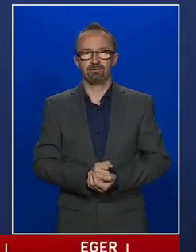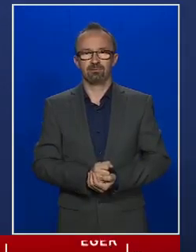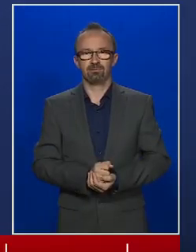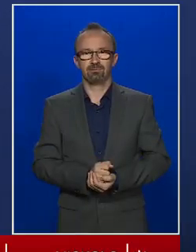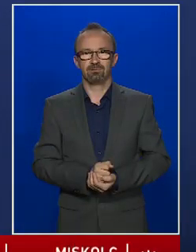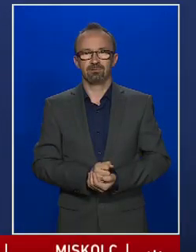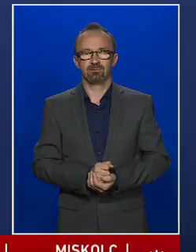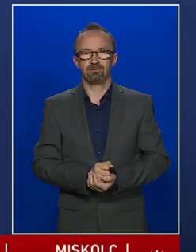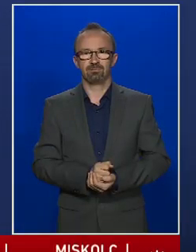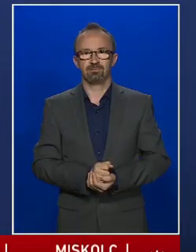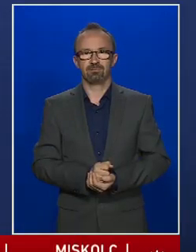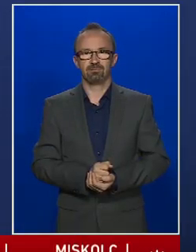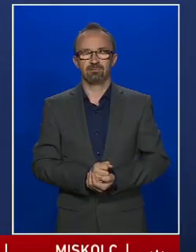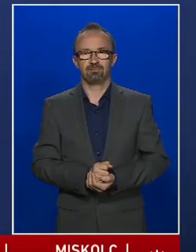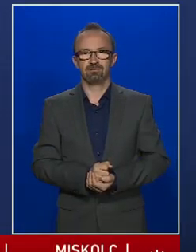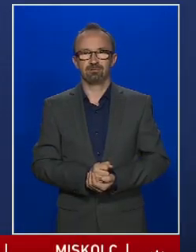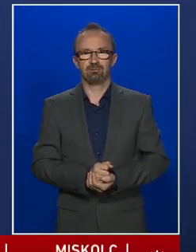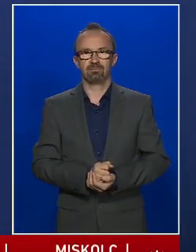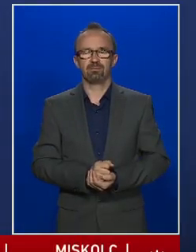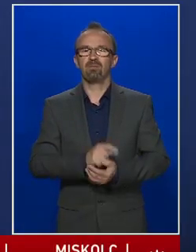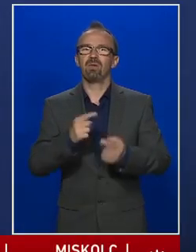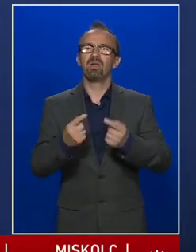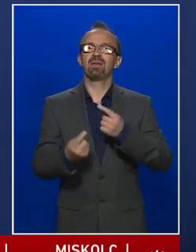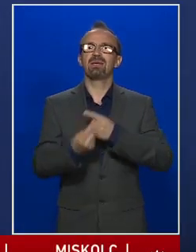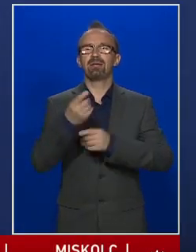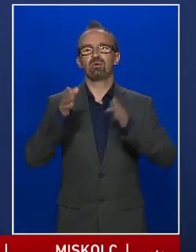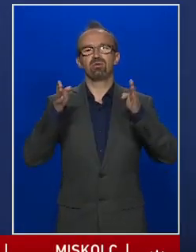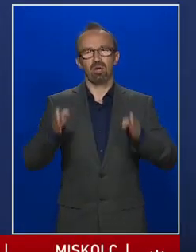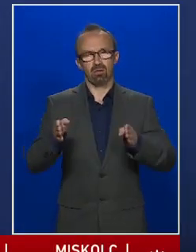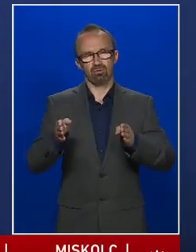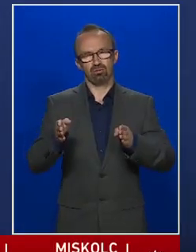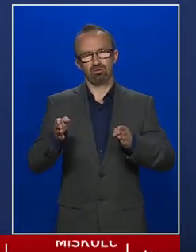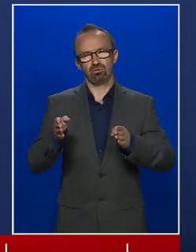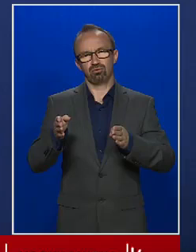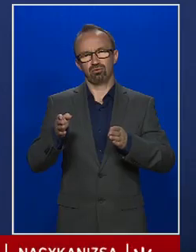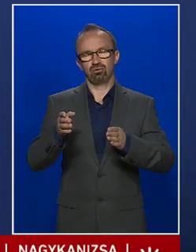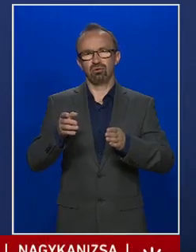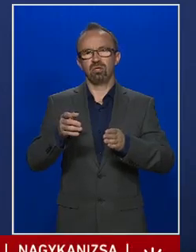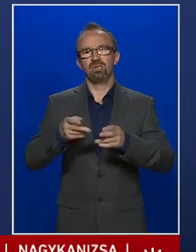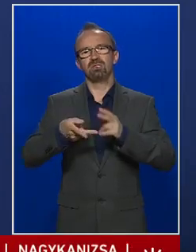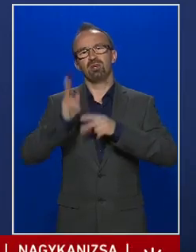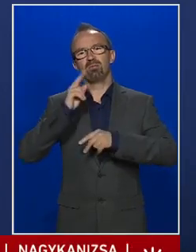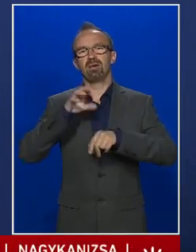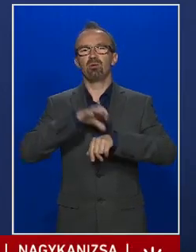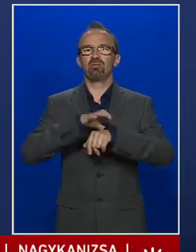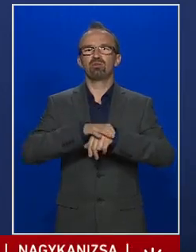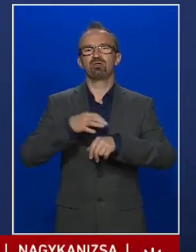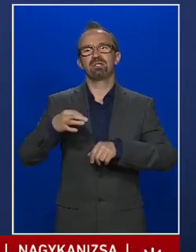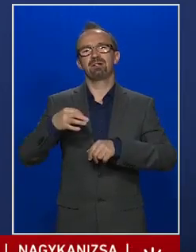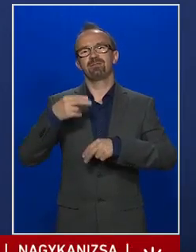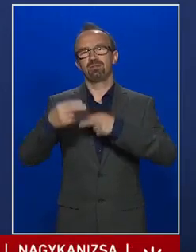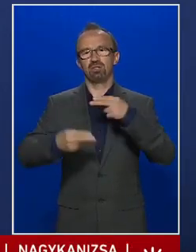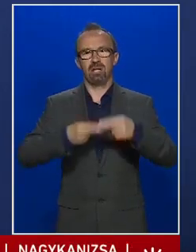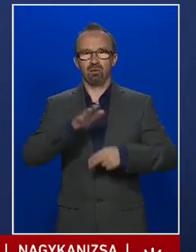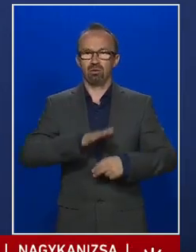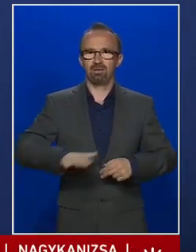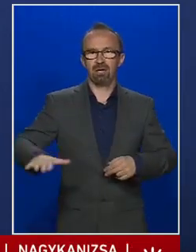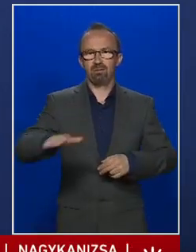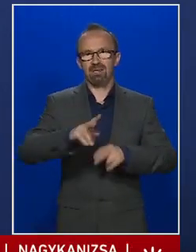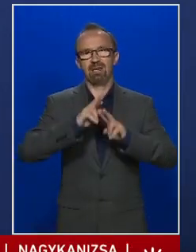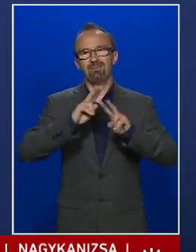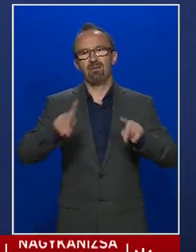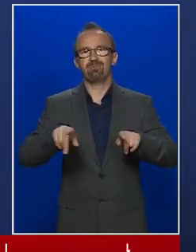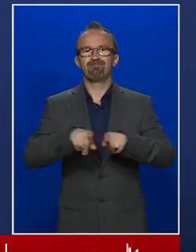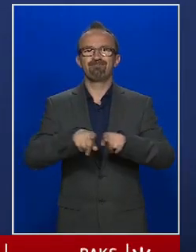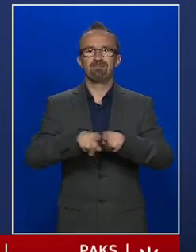időszakos foglalkozás egészségügyi, szakmai orvosi alkalmassági vizsgálatok terén van